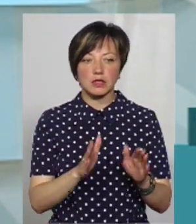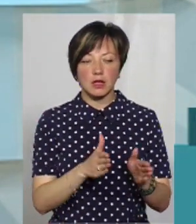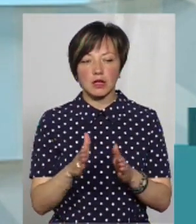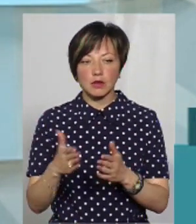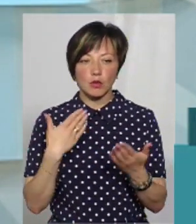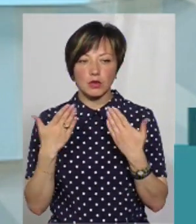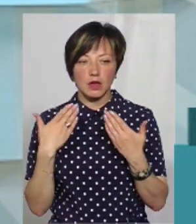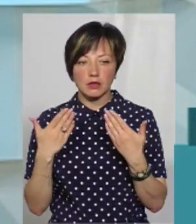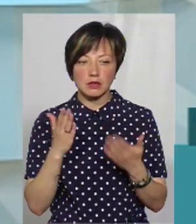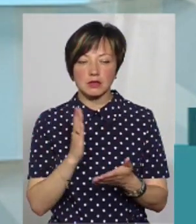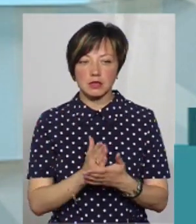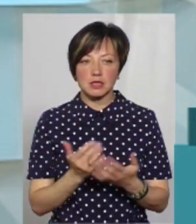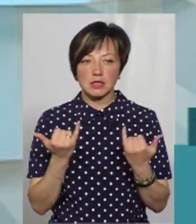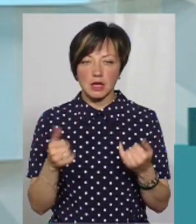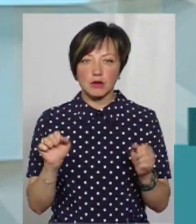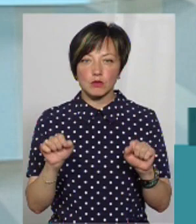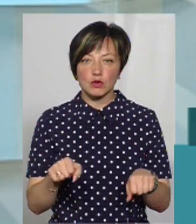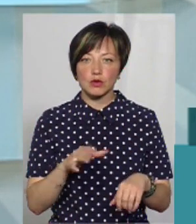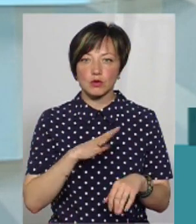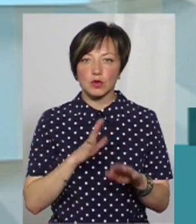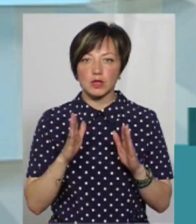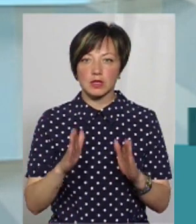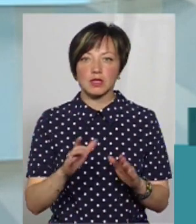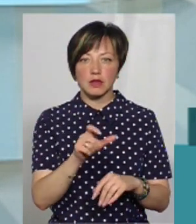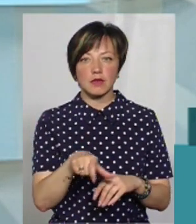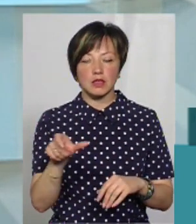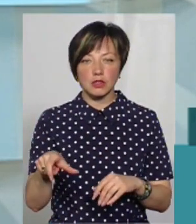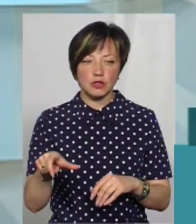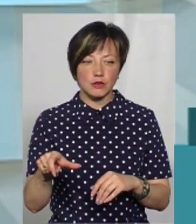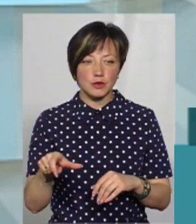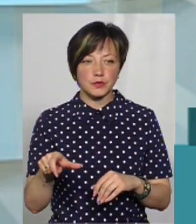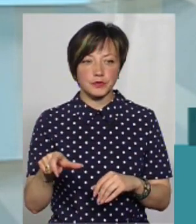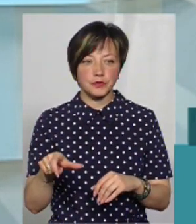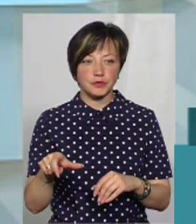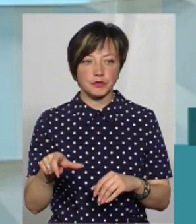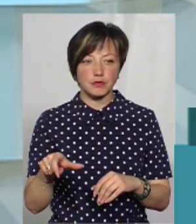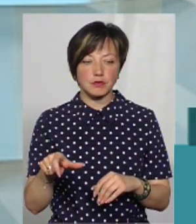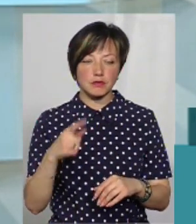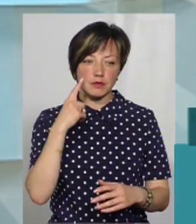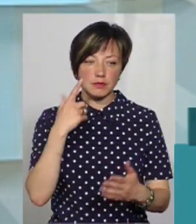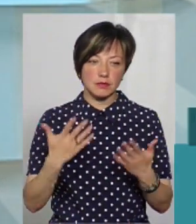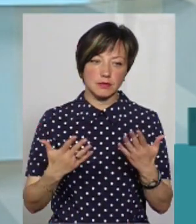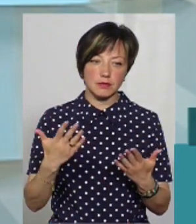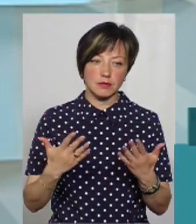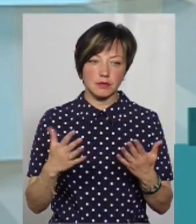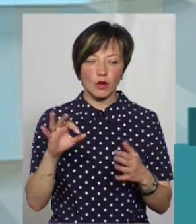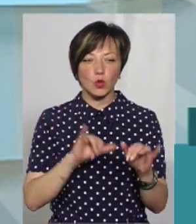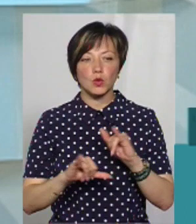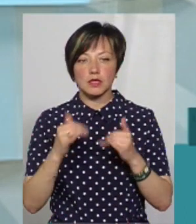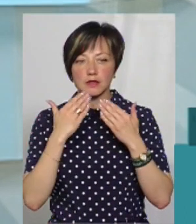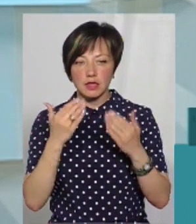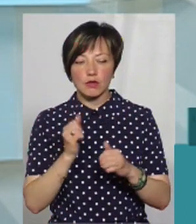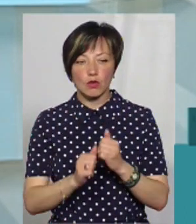налагоджений, комунікація налагоджена. Зараз може бути тільки глядачів сум'яття, якесь на рахунок, куди